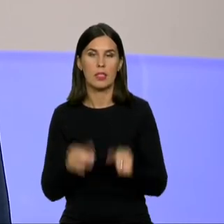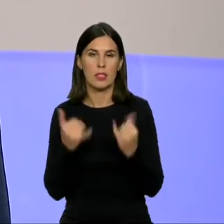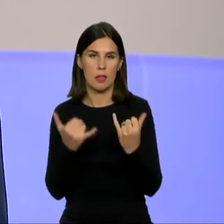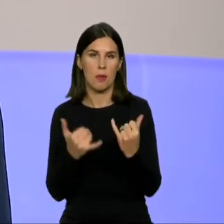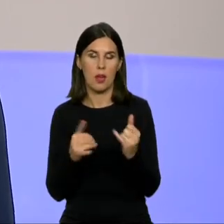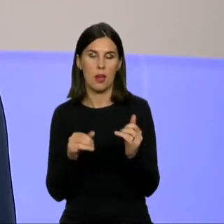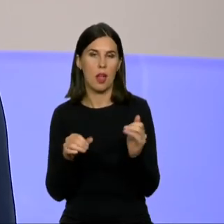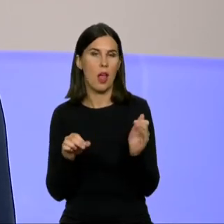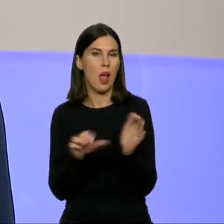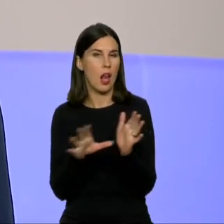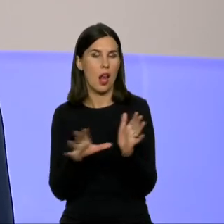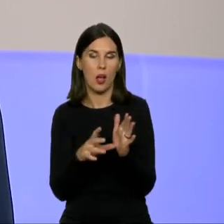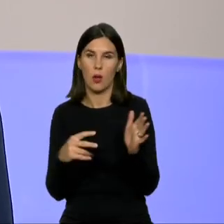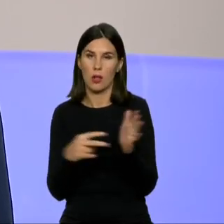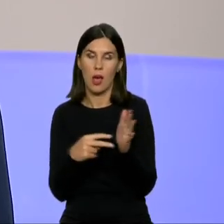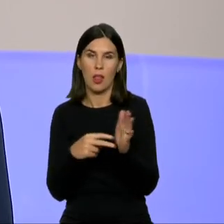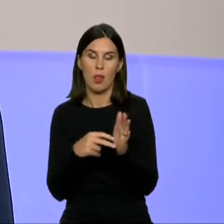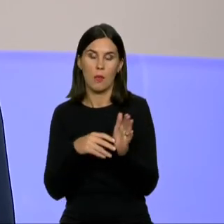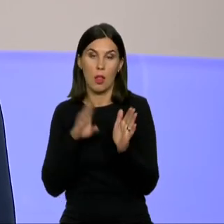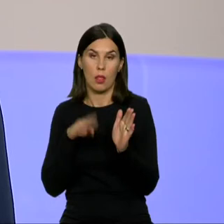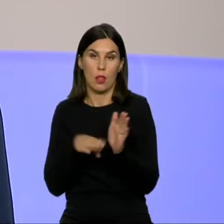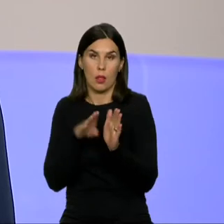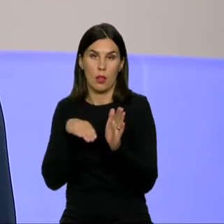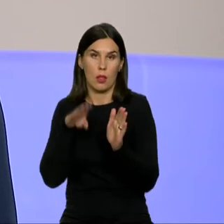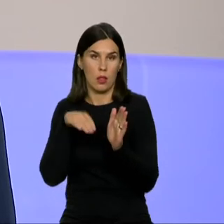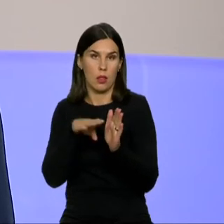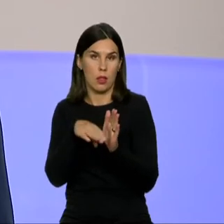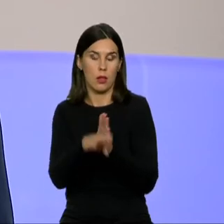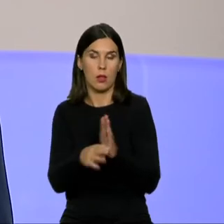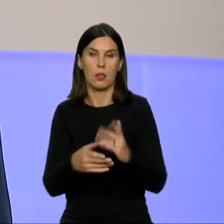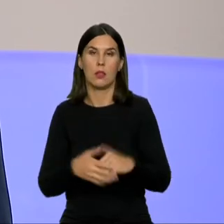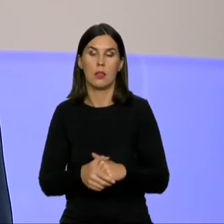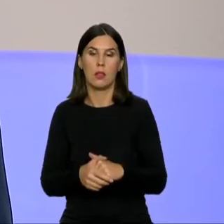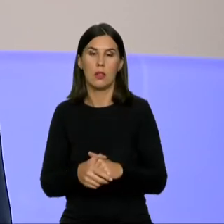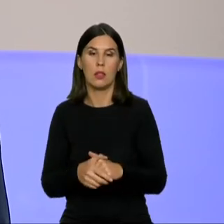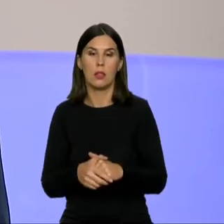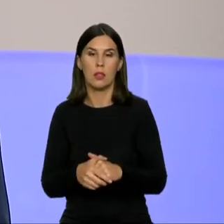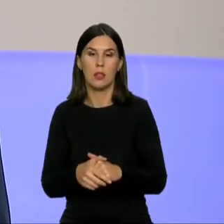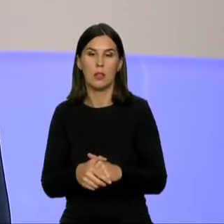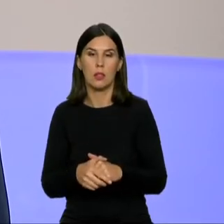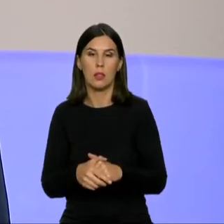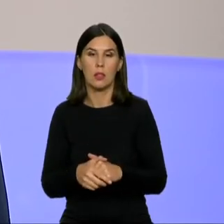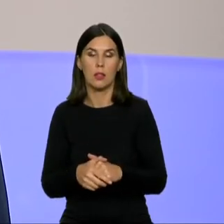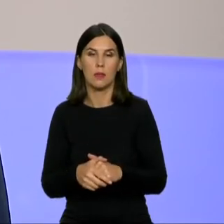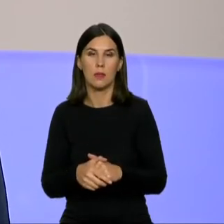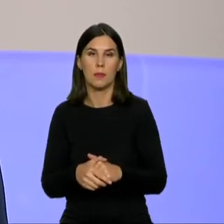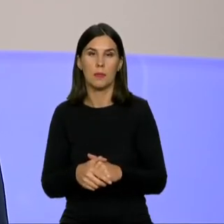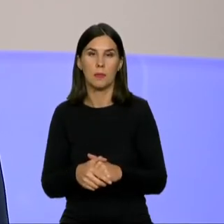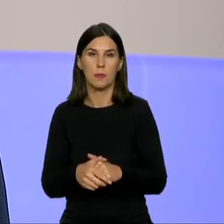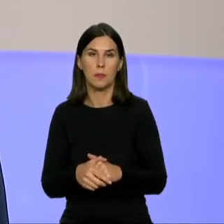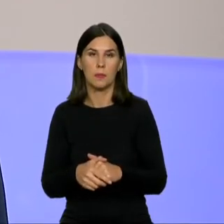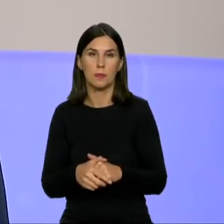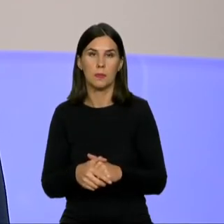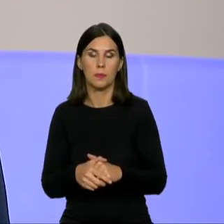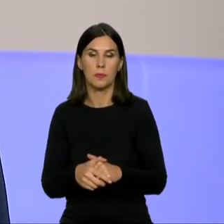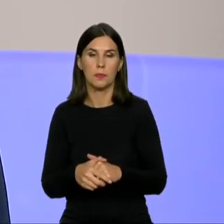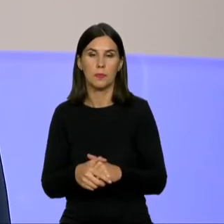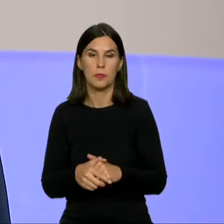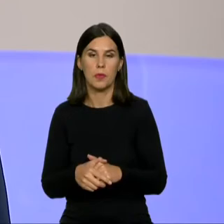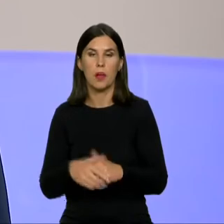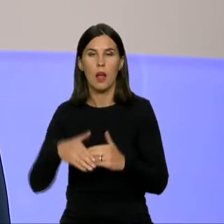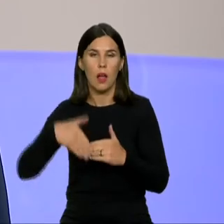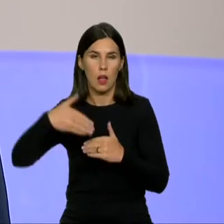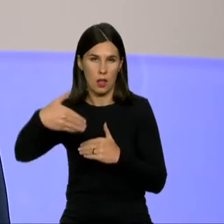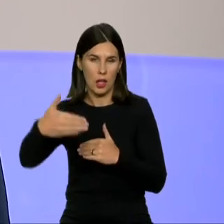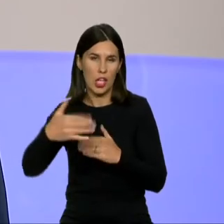matome šiaip kiekvieną dieną, bet žiūrėdami tamsiuosius žiemos mėnesius, mes pamatysime dar ir didesnį